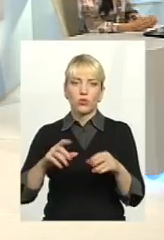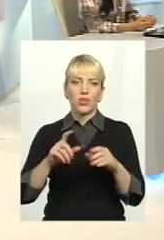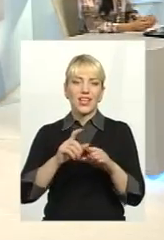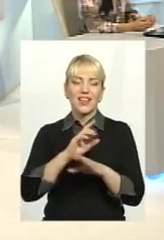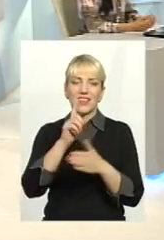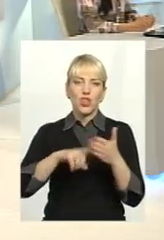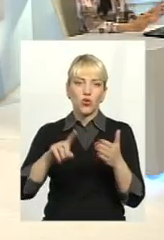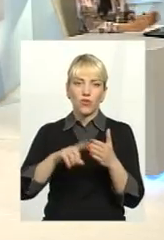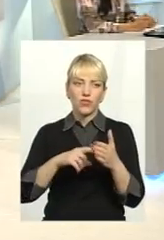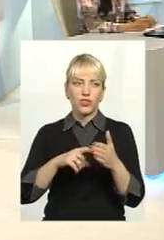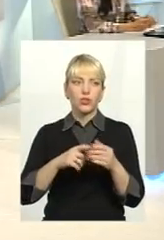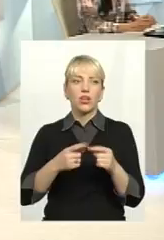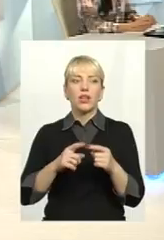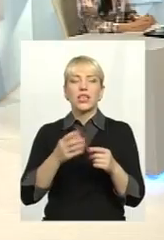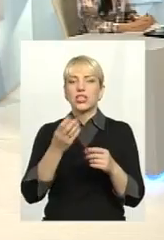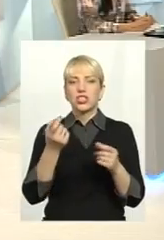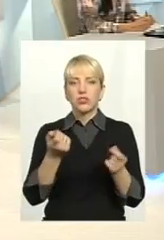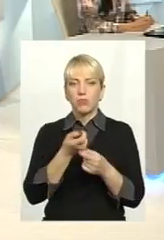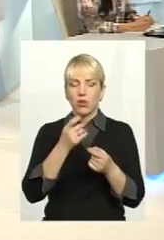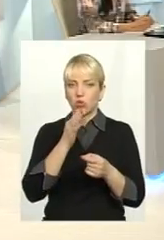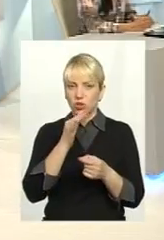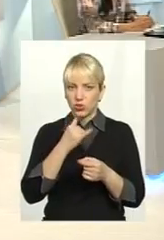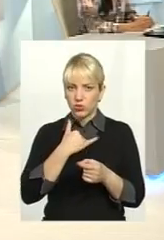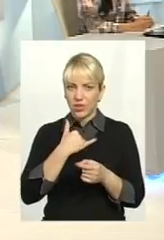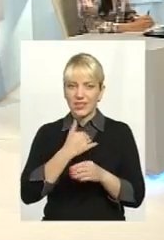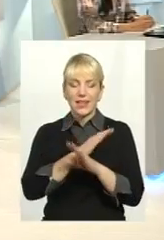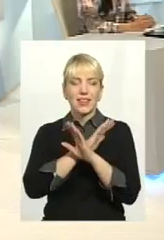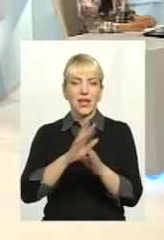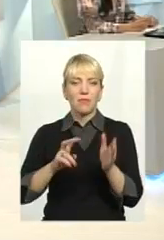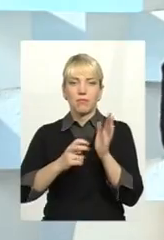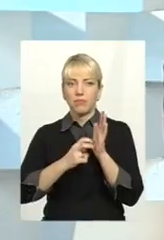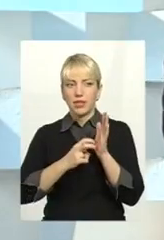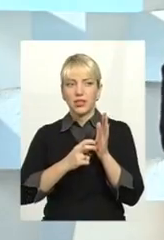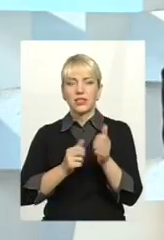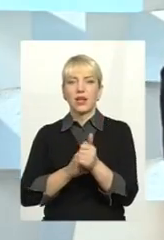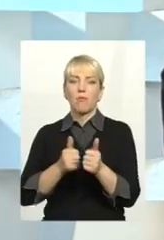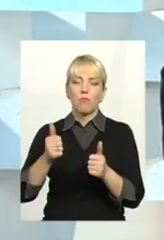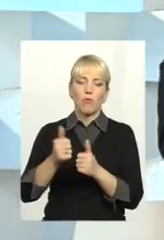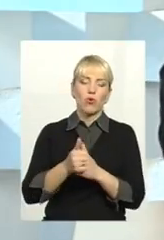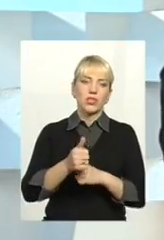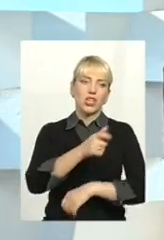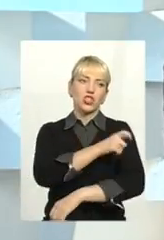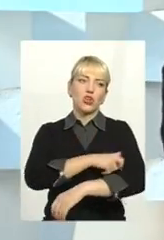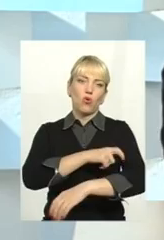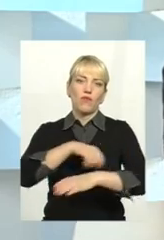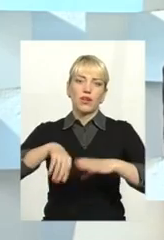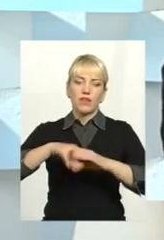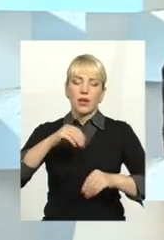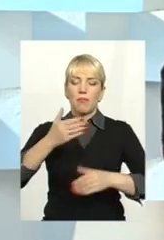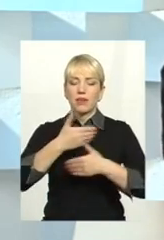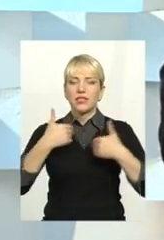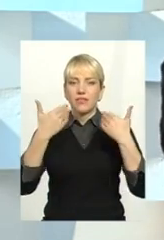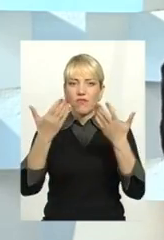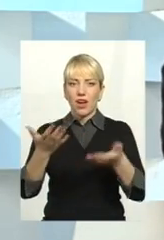дозв'я так розумію часу обмаль, тому дуже швидко кажу. Не бійтеся позачергових виборів. Ми з вами в 2014